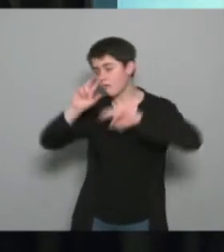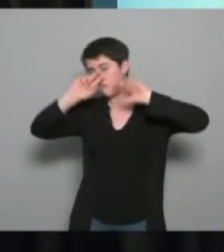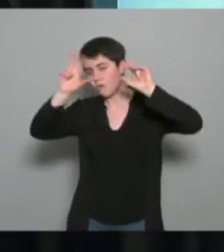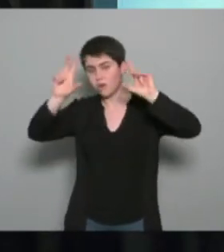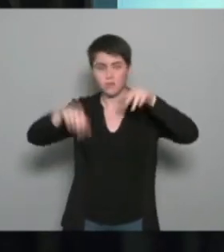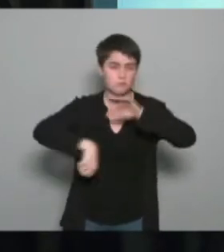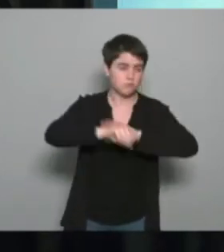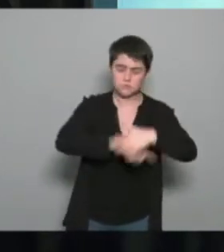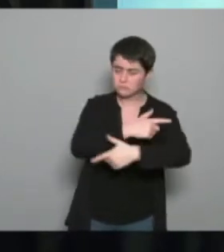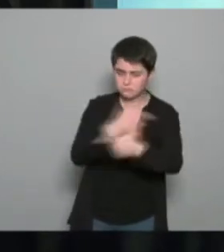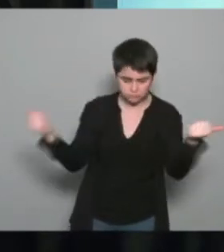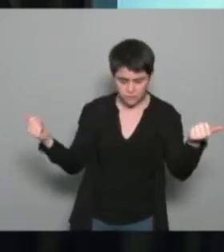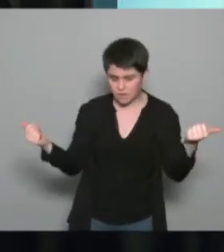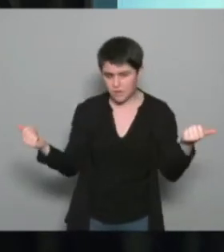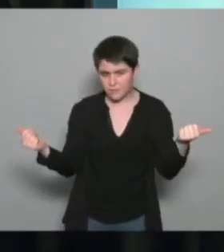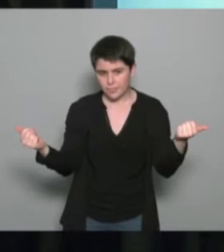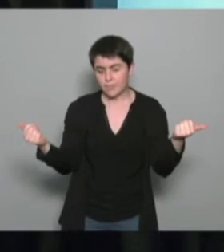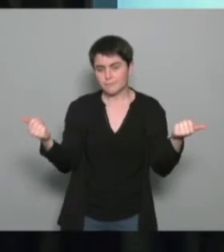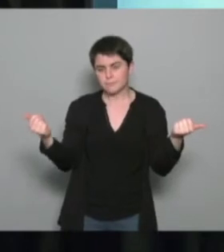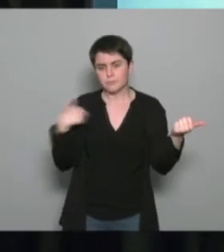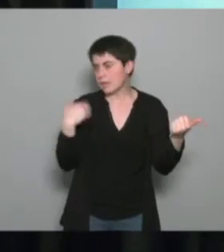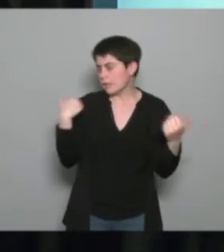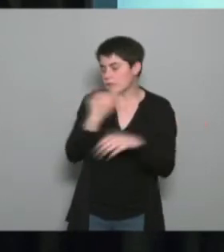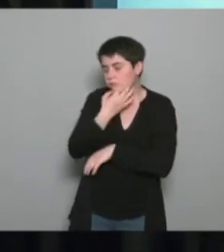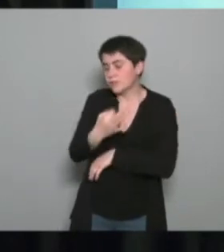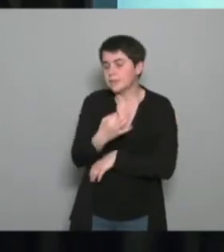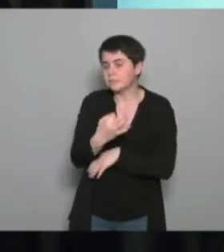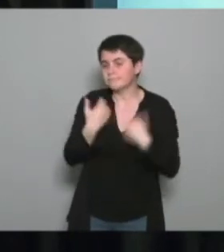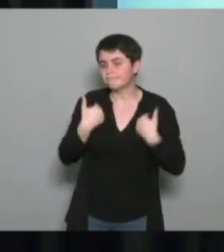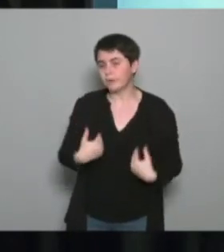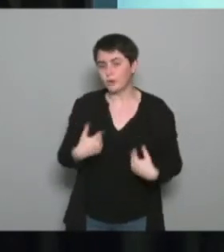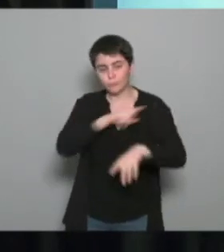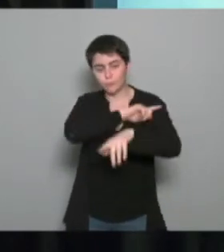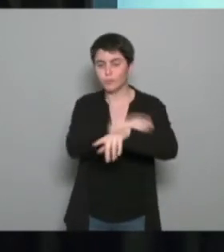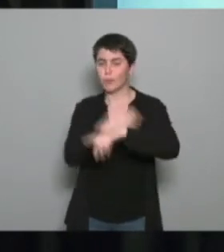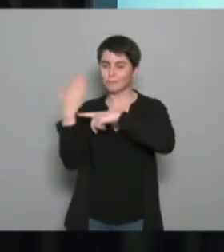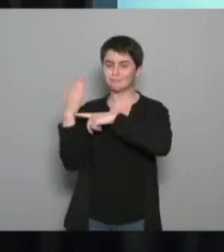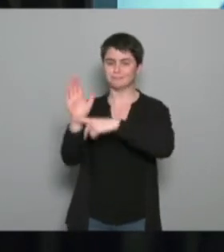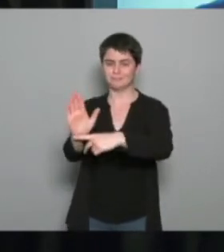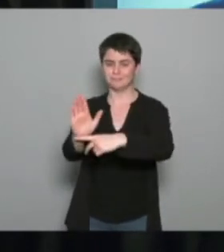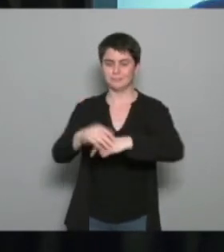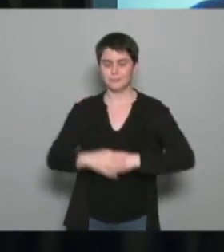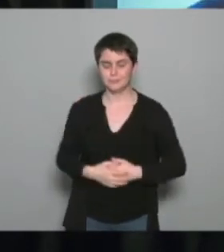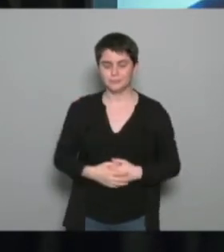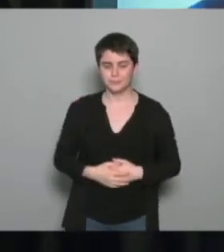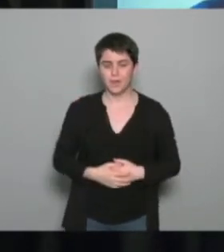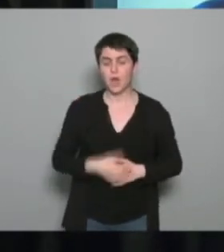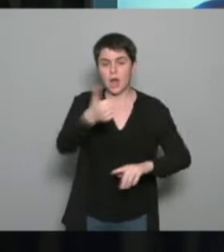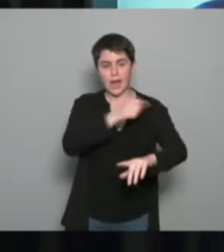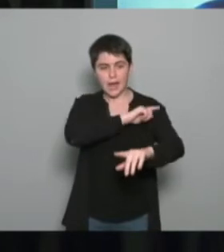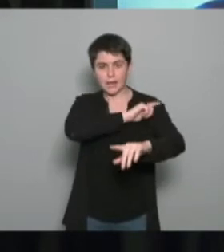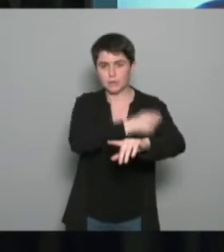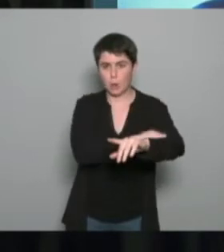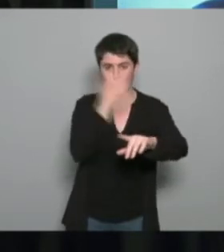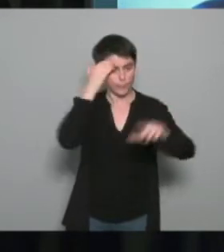je vous dis je représente le mouvement sportif pour une discipline si elle concentre son activité uniquement sur le